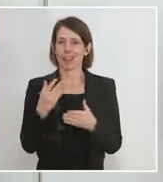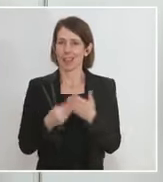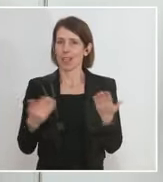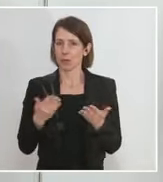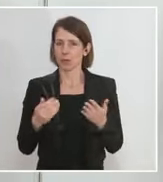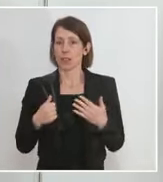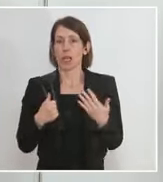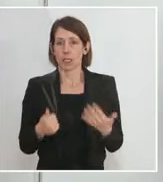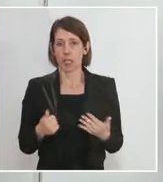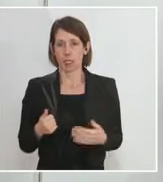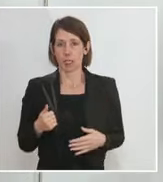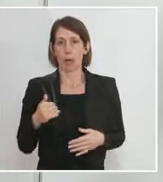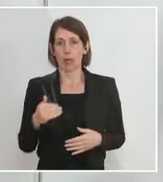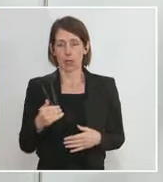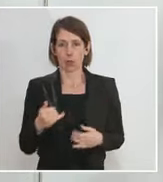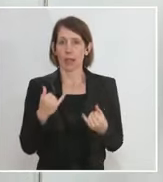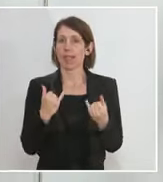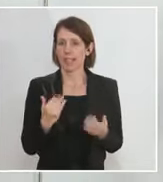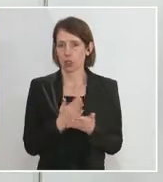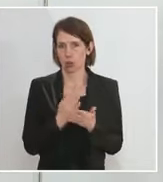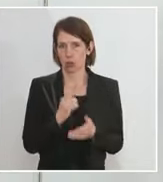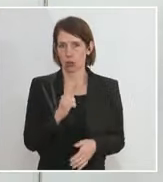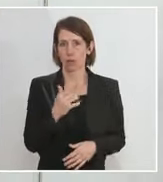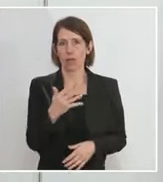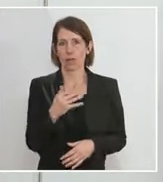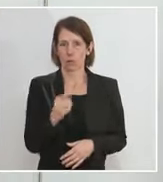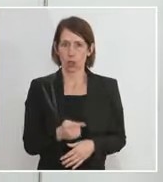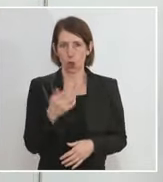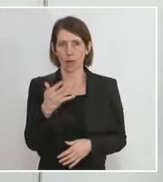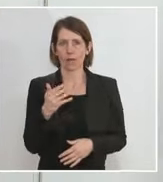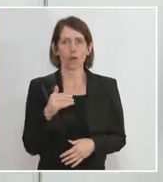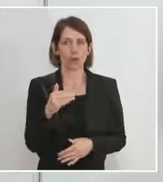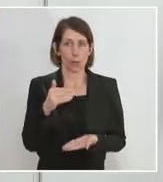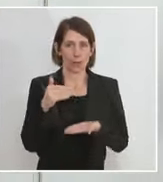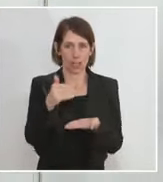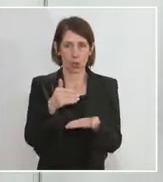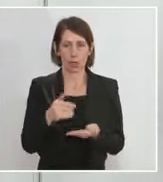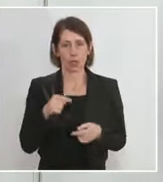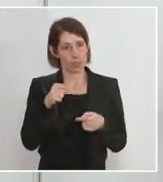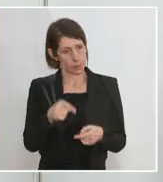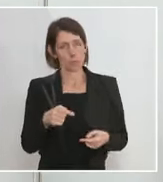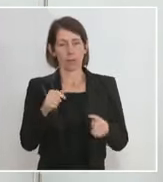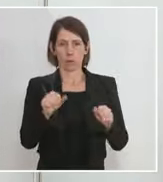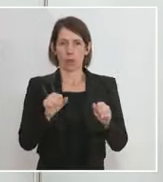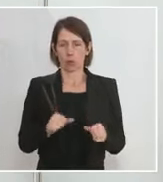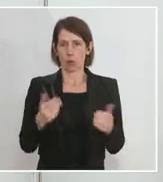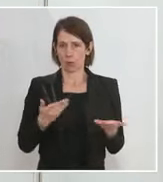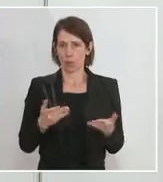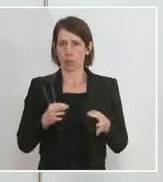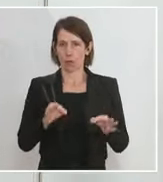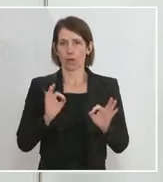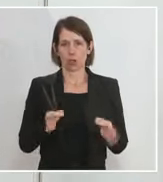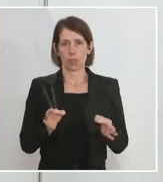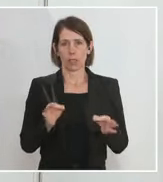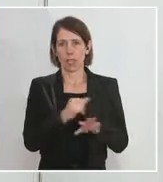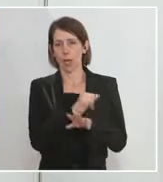sind auch jetzt schon 52,5 Millionen. Und das ermöglicht uns, hier für die speziellen Projekte